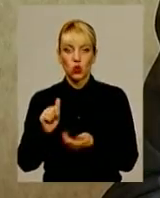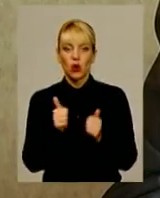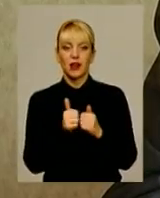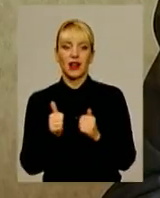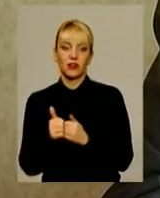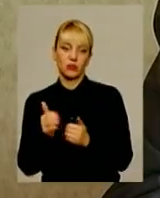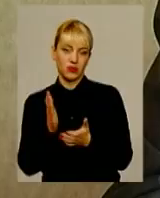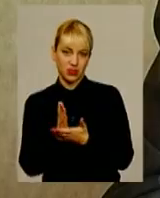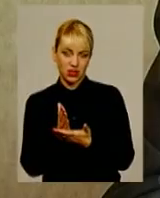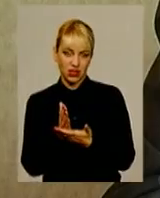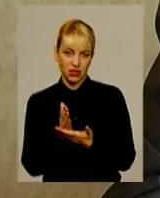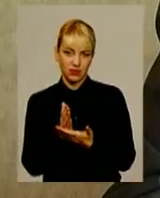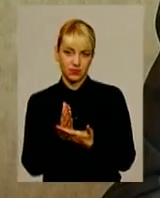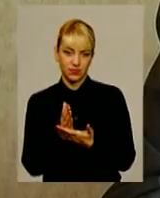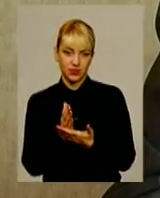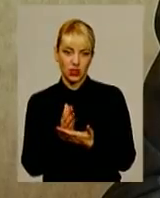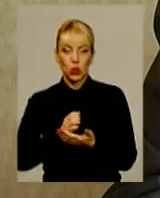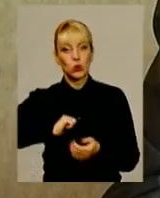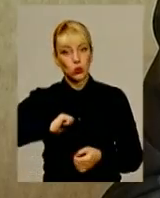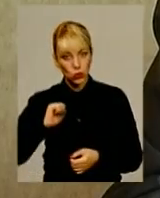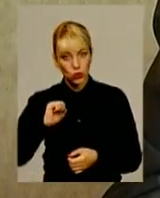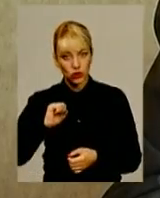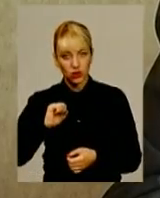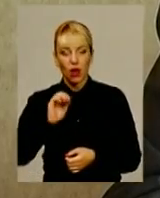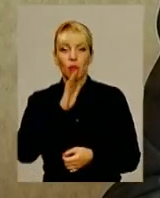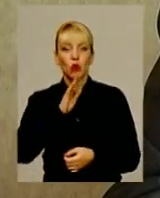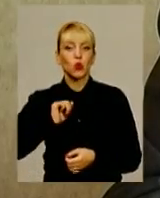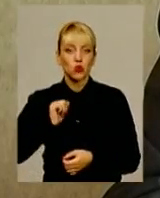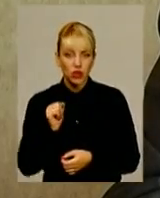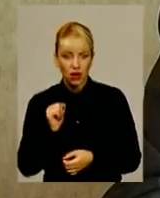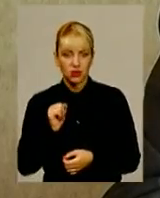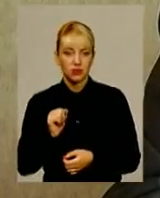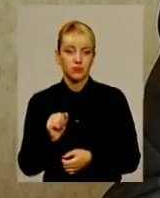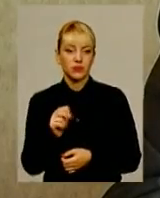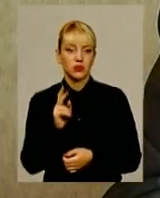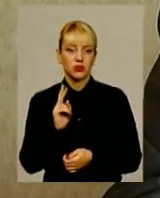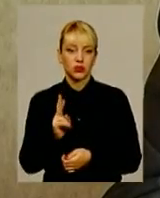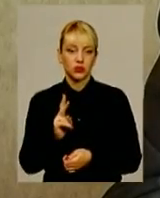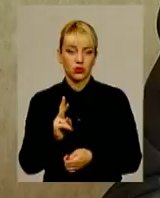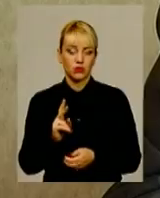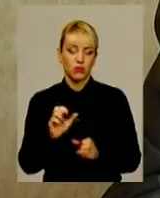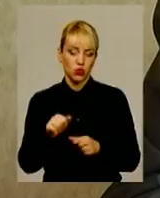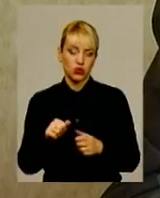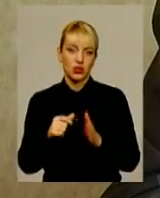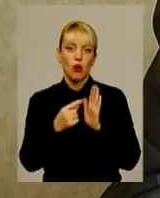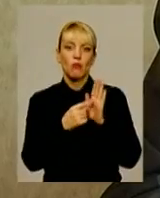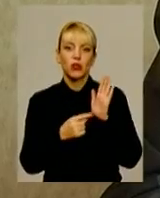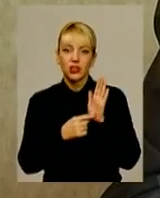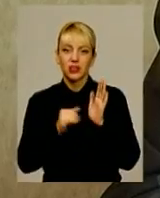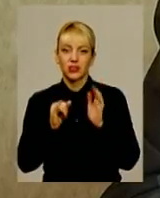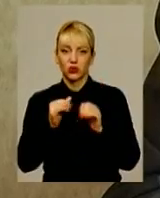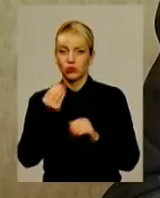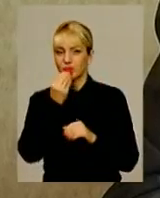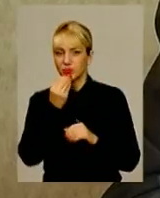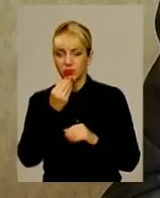завжди знайдеться друг, подружка, діти, які вживають ці